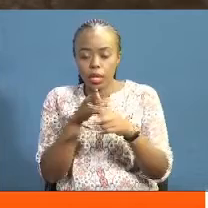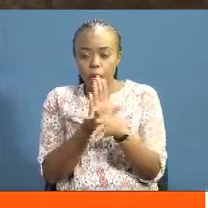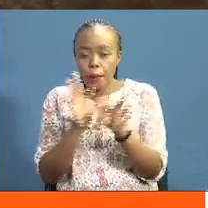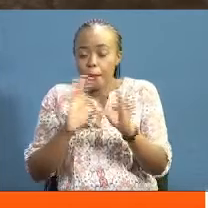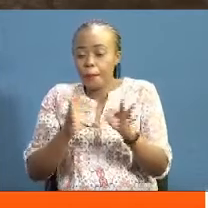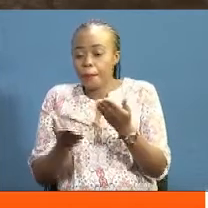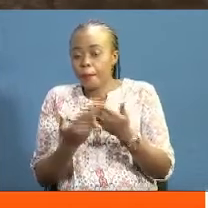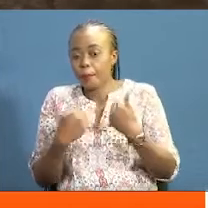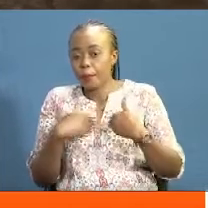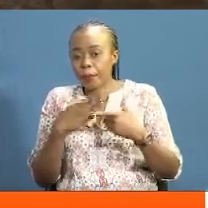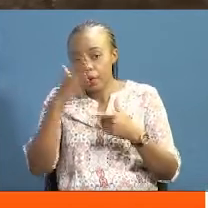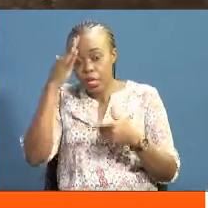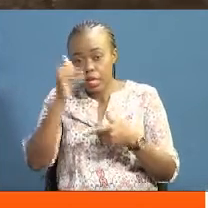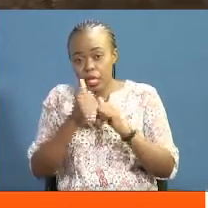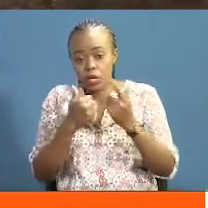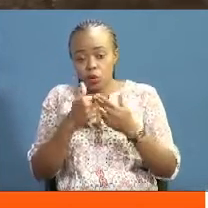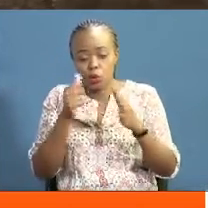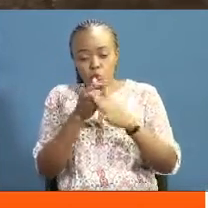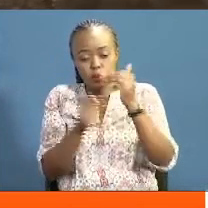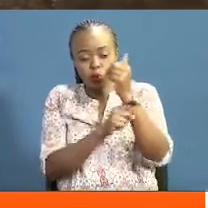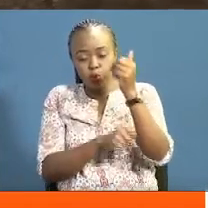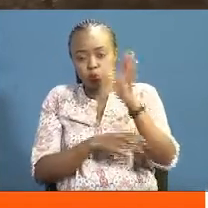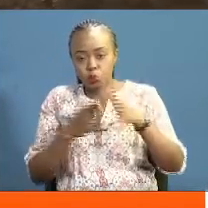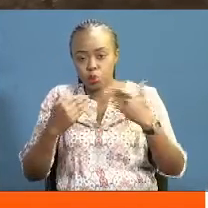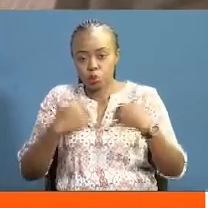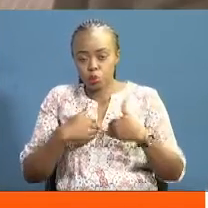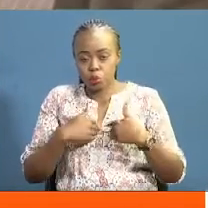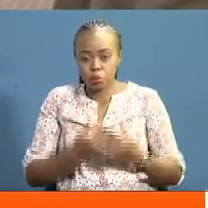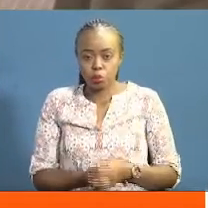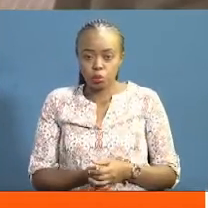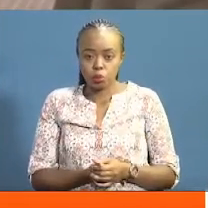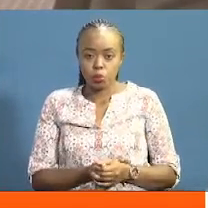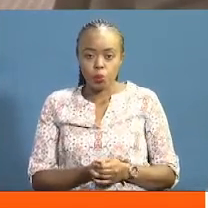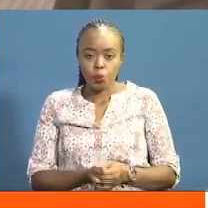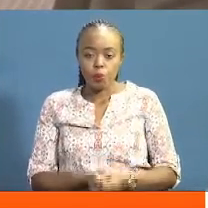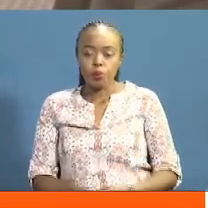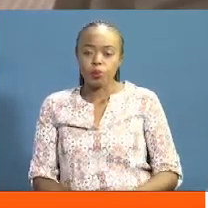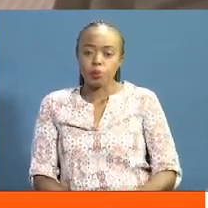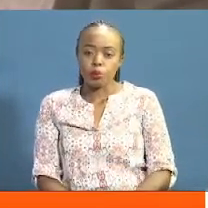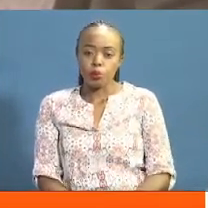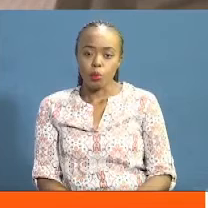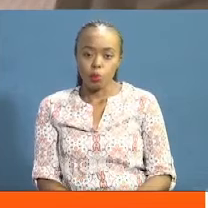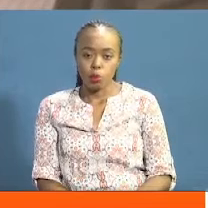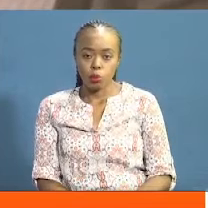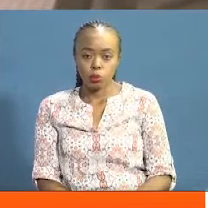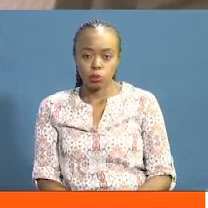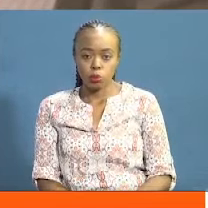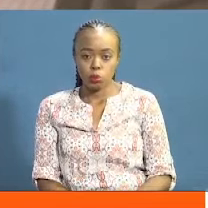iwapo umadai hayo ya namsingi Imano lkutosi, runinga akeyu